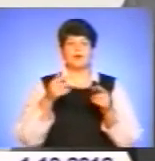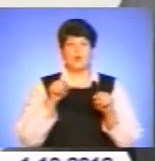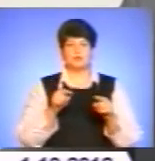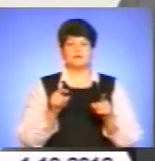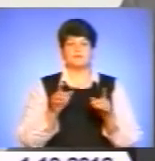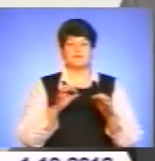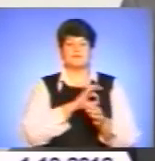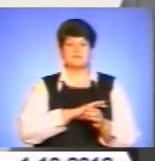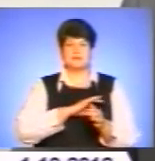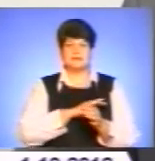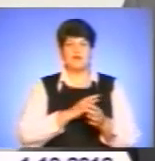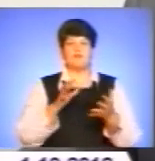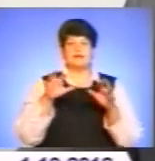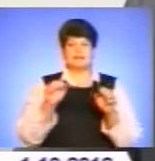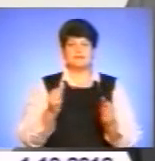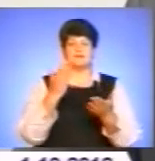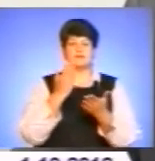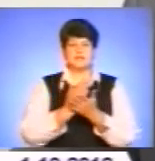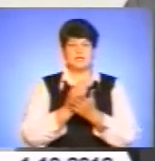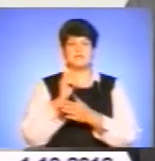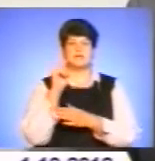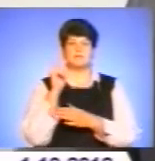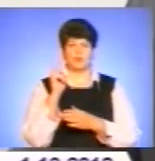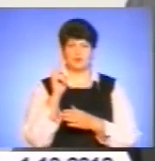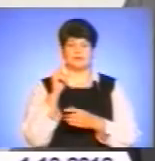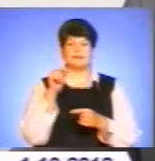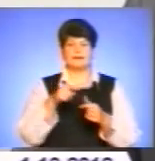владельцем цих гроші є непосередний дітей.